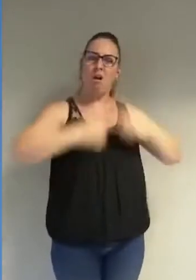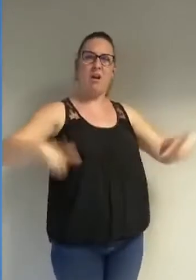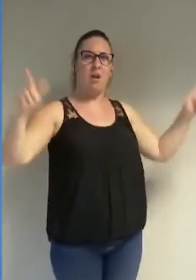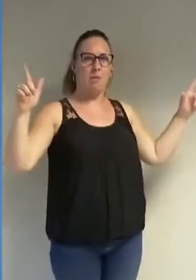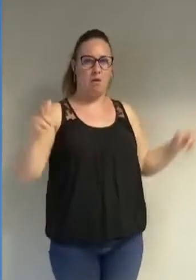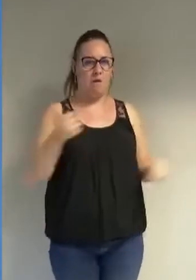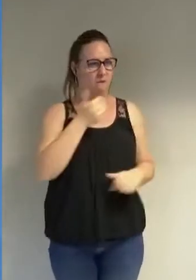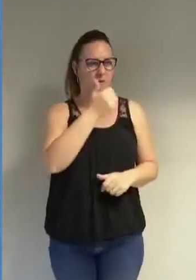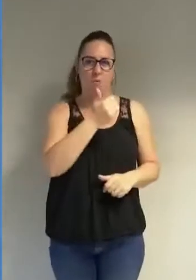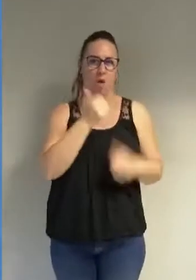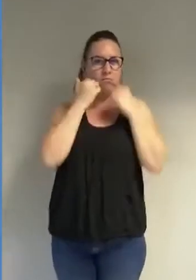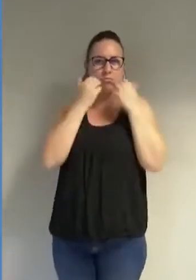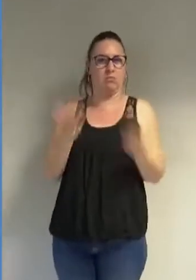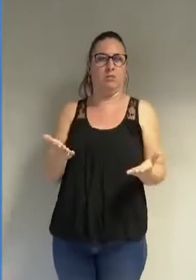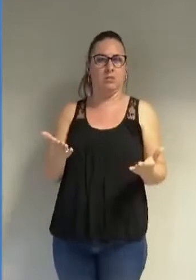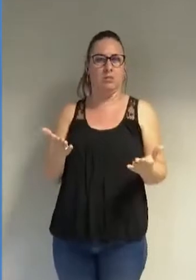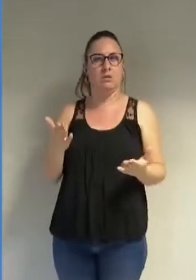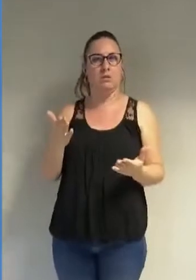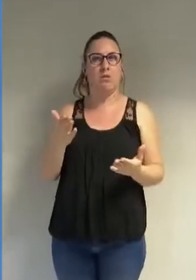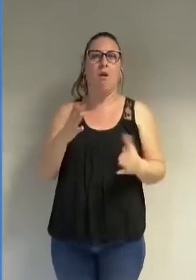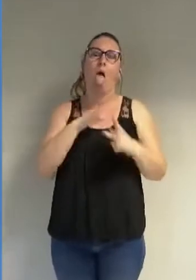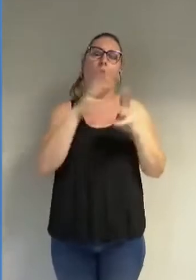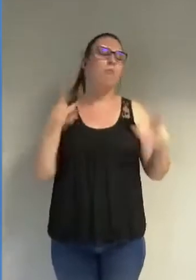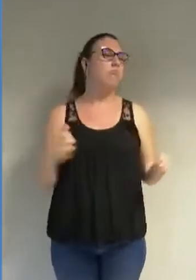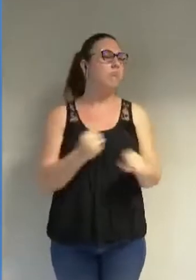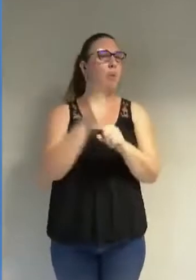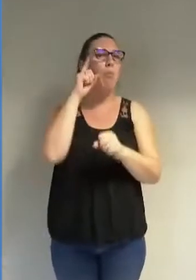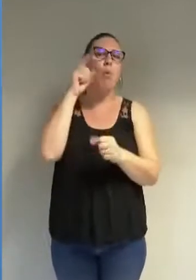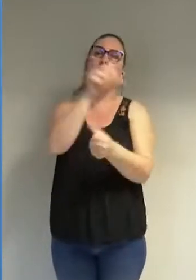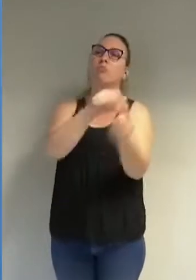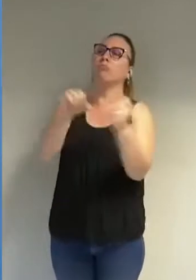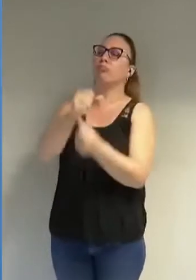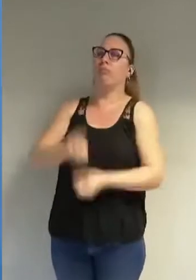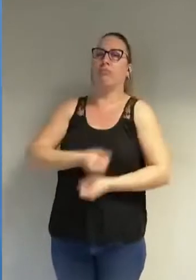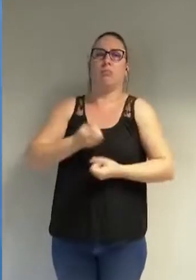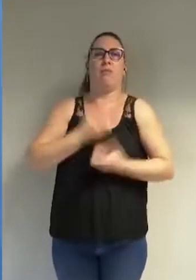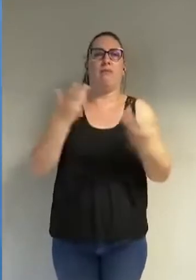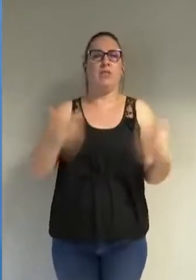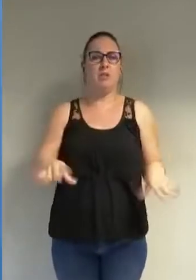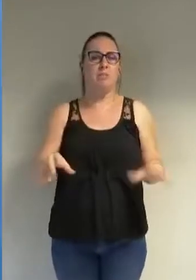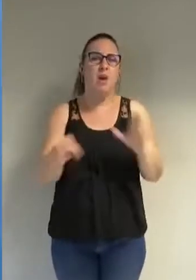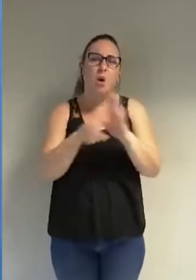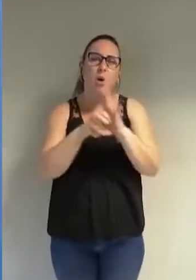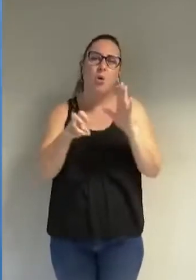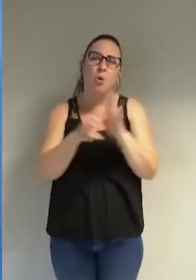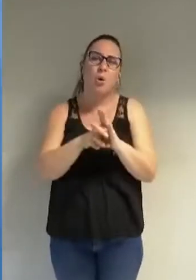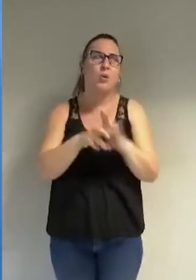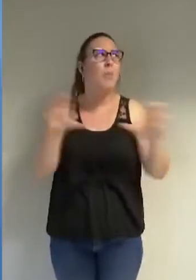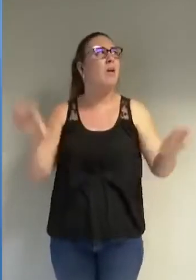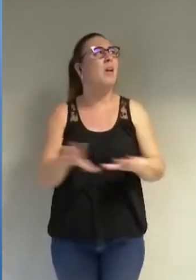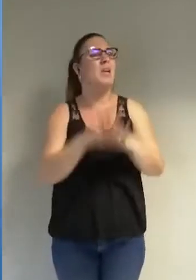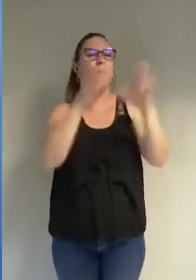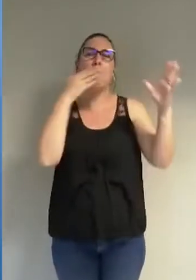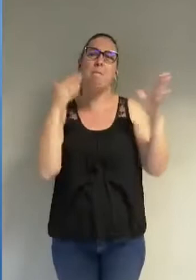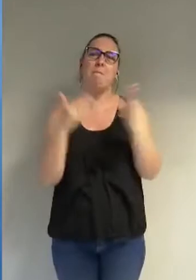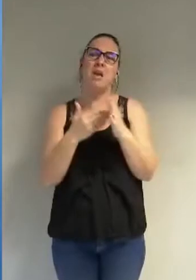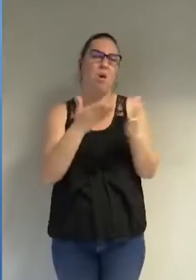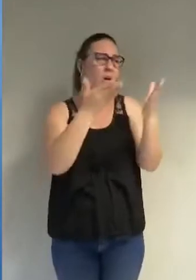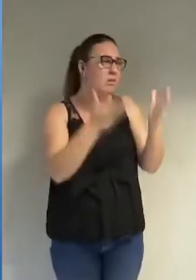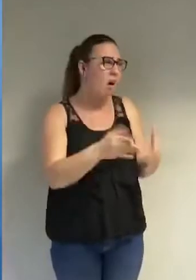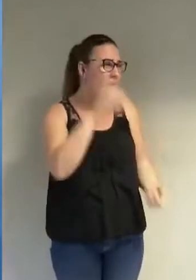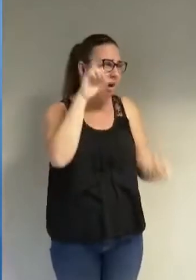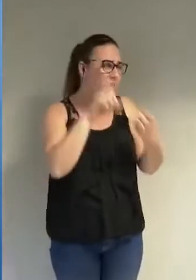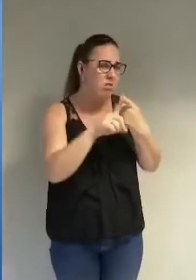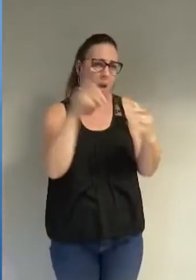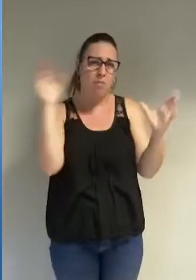et j'en finirai parce que tout a été dit pour dire que Grenoble mérite tellement mieux que ça tellement mieux que ça